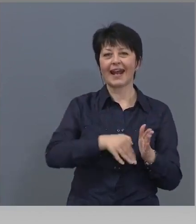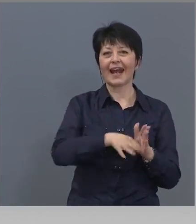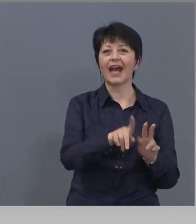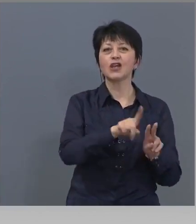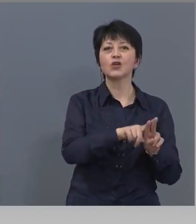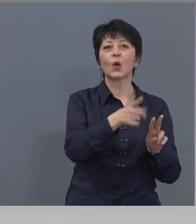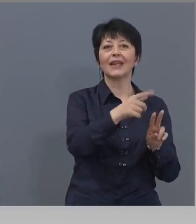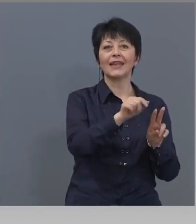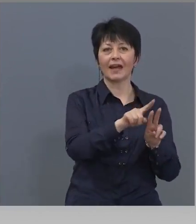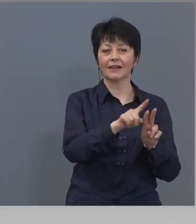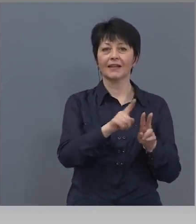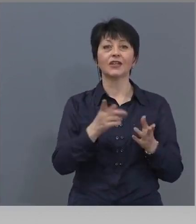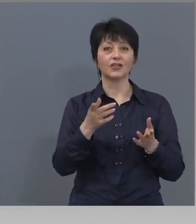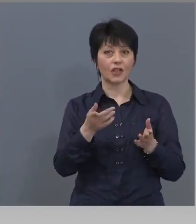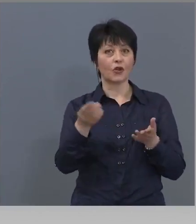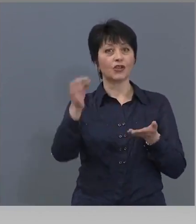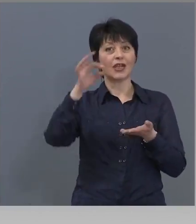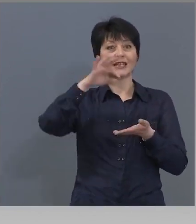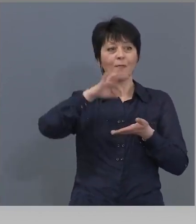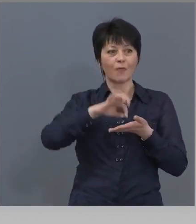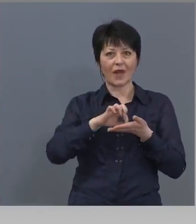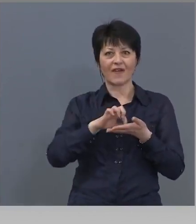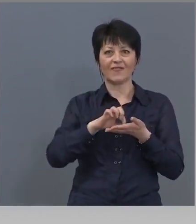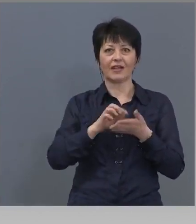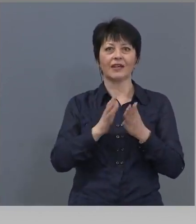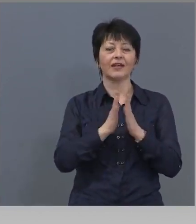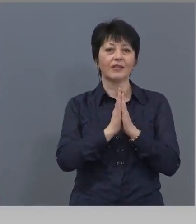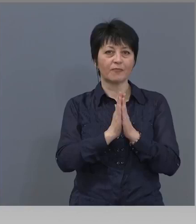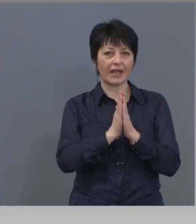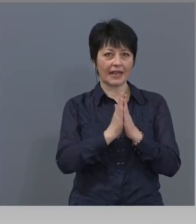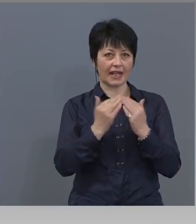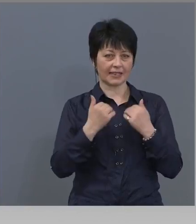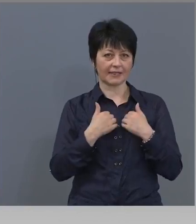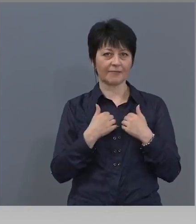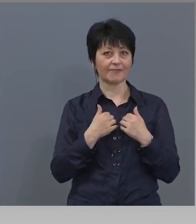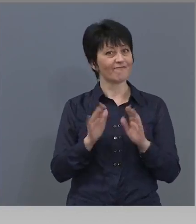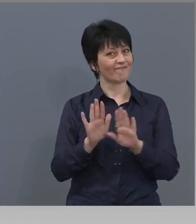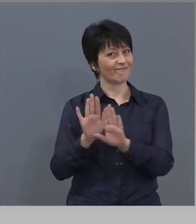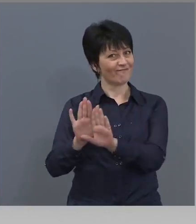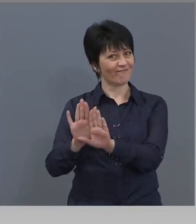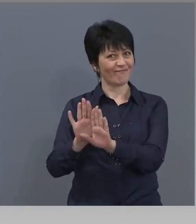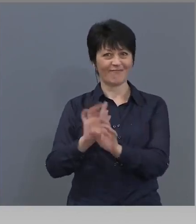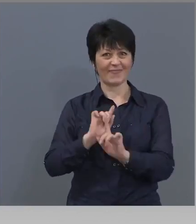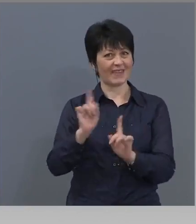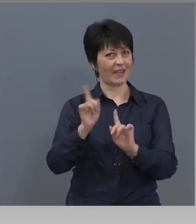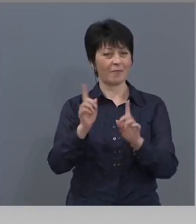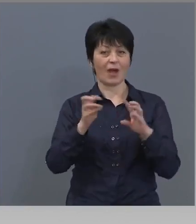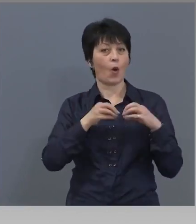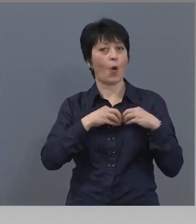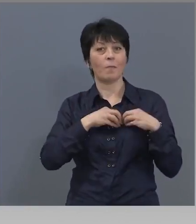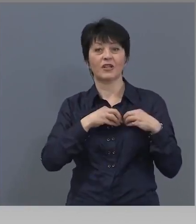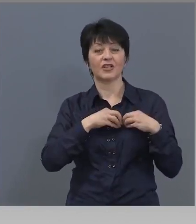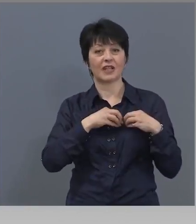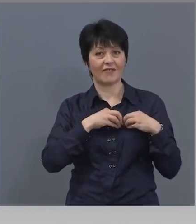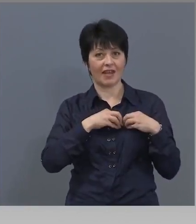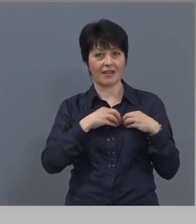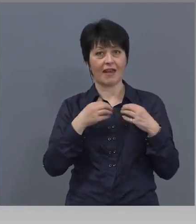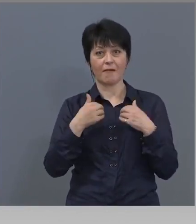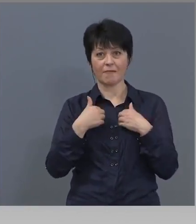всеки един от нас, там където два матрима се молят Господа. Не дайте да ме обеждавате в неща, които вие не разбирате.